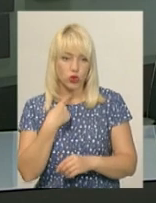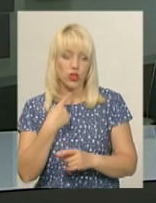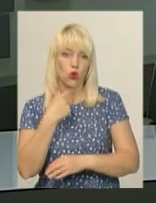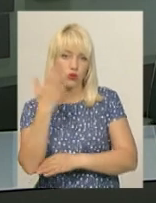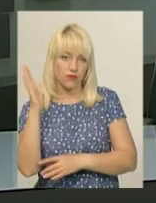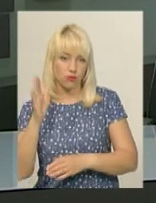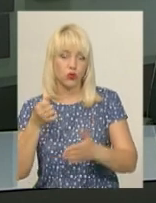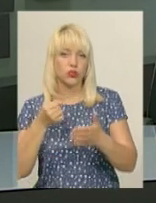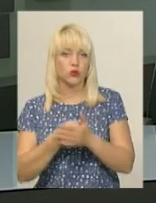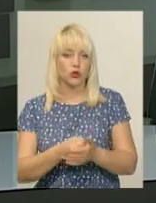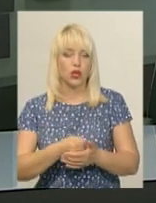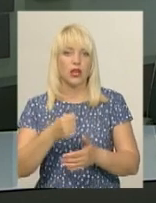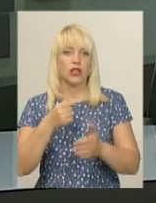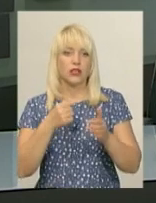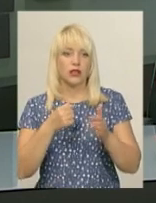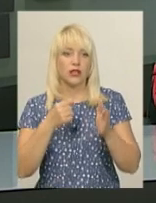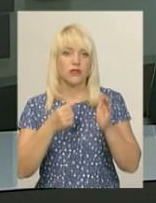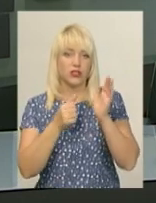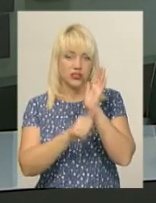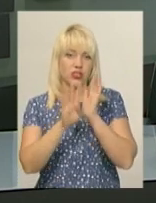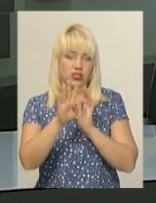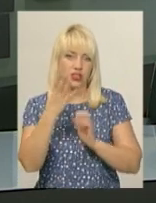триватиме ще 84 дні.